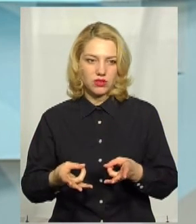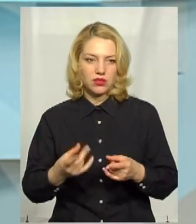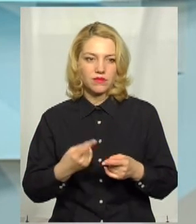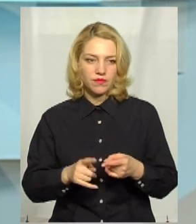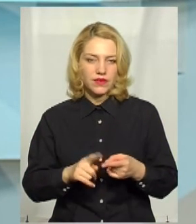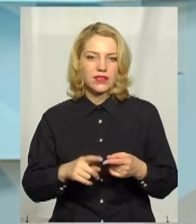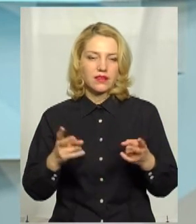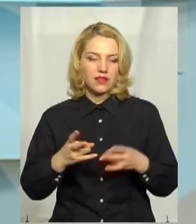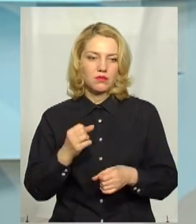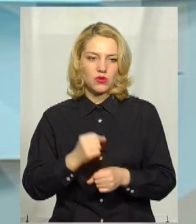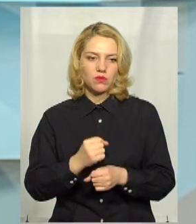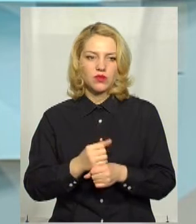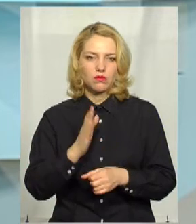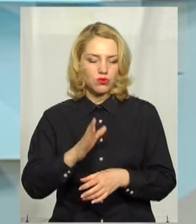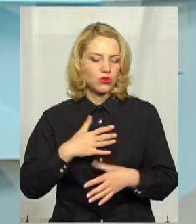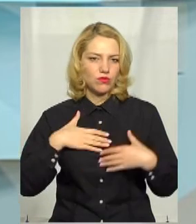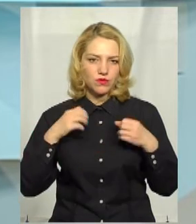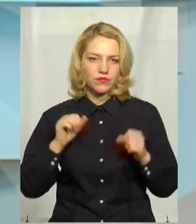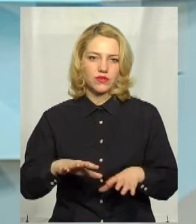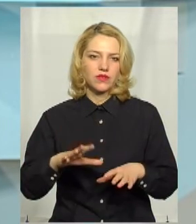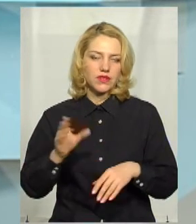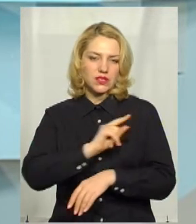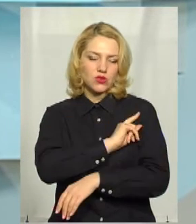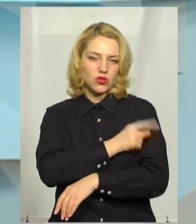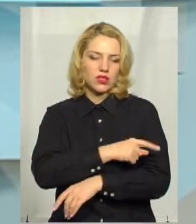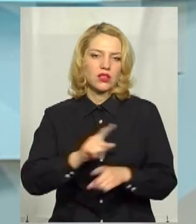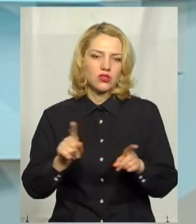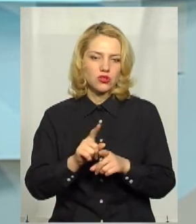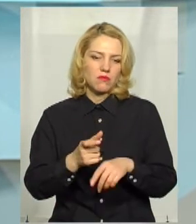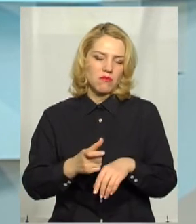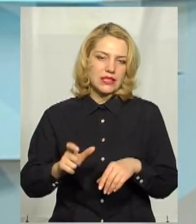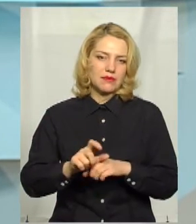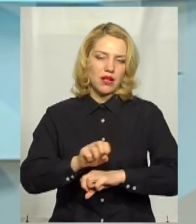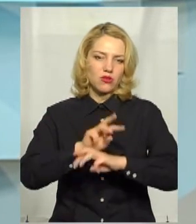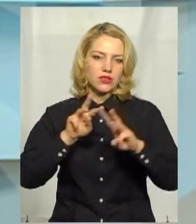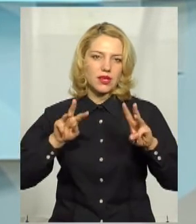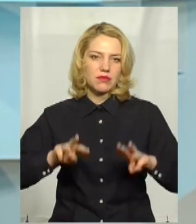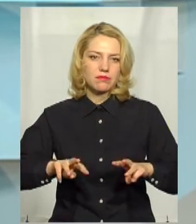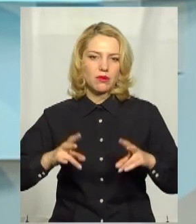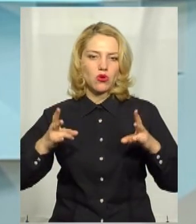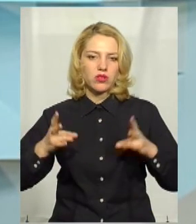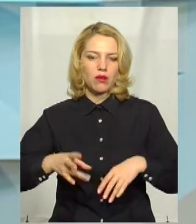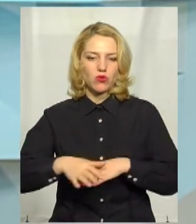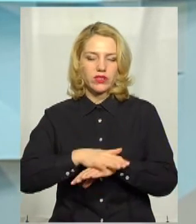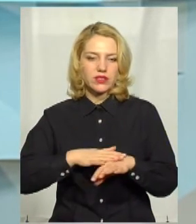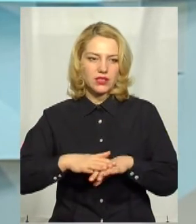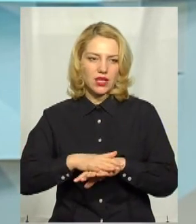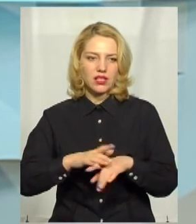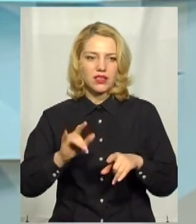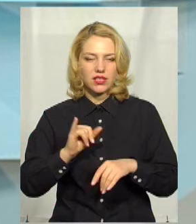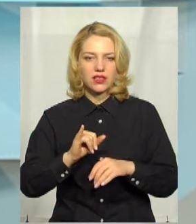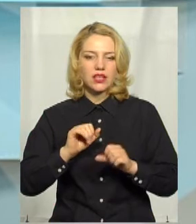треба робити? Так, і будемо прикладати всі зусилля для того, щоб ми максимально забезпечили як потребу населення, так і